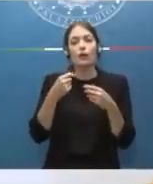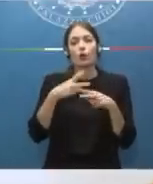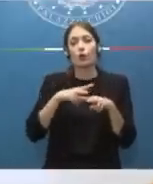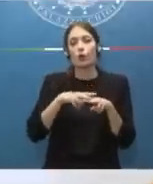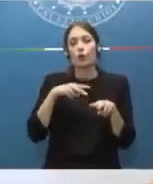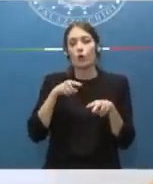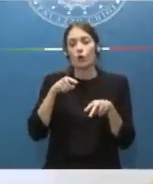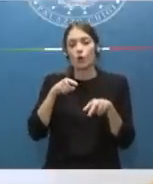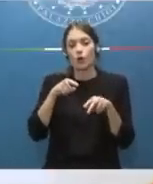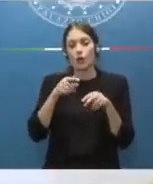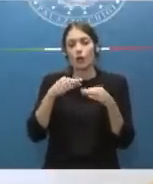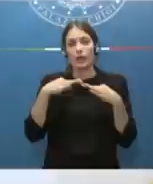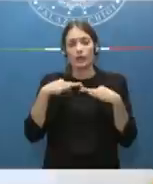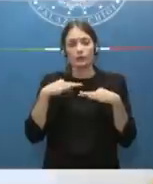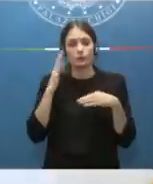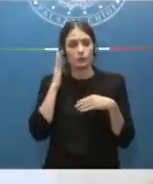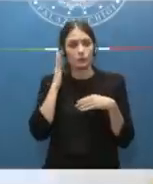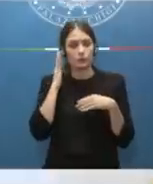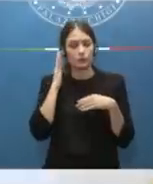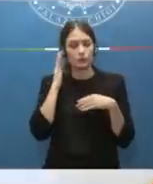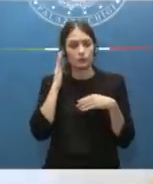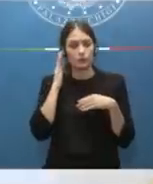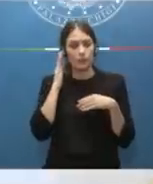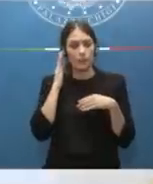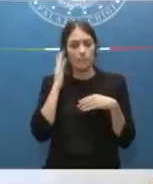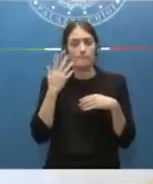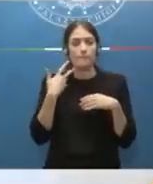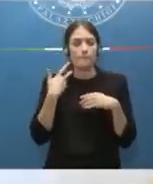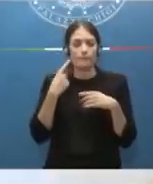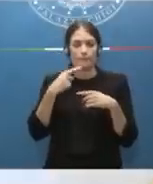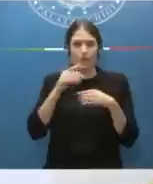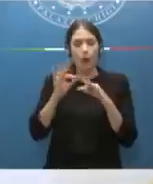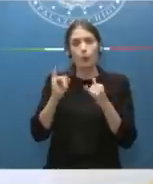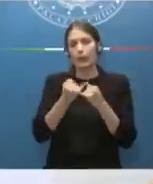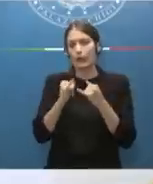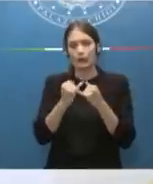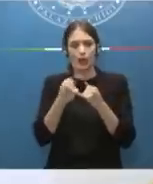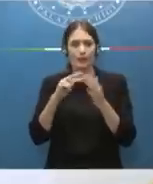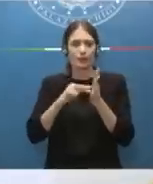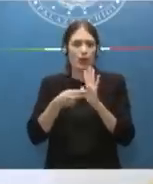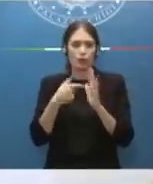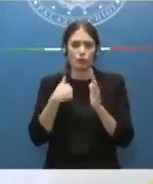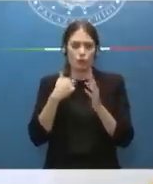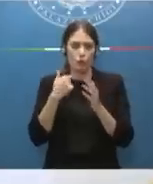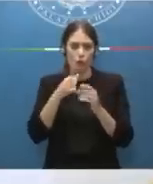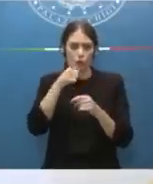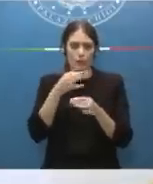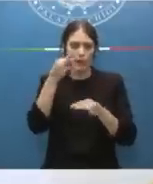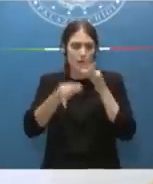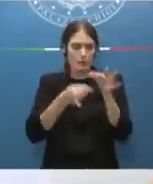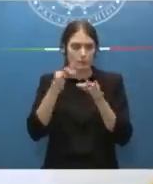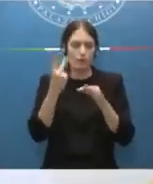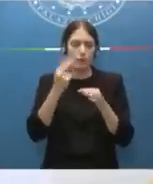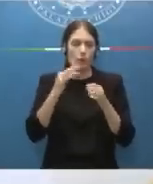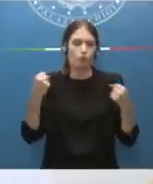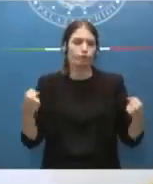peculiare regime approbatorio ma vi risparmio questi dettagli tecnici che peraltro sarebbero ripeto incompatibili anche